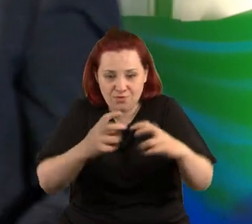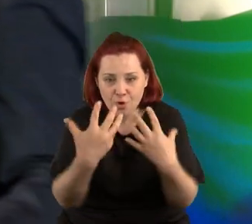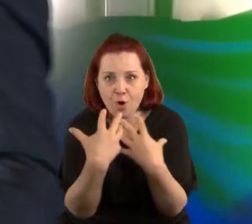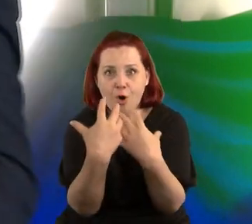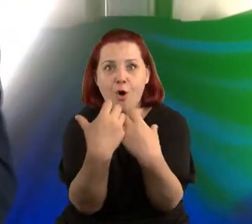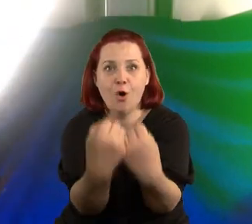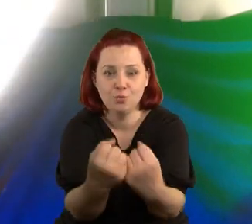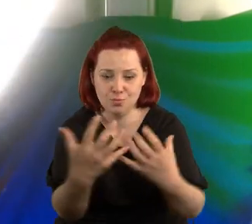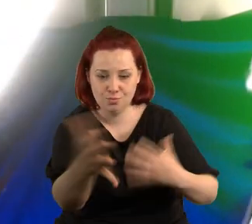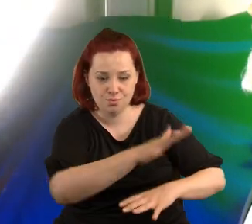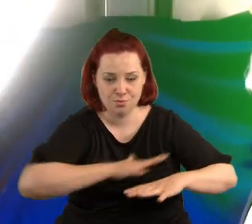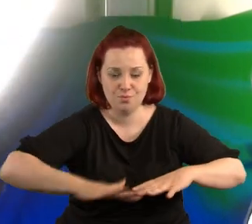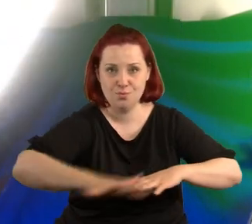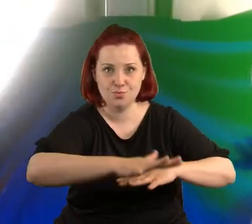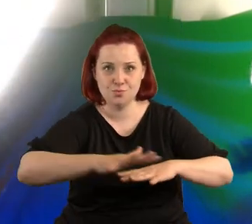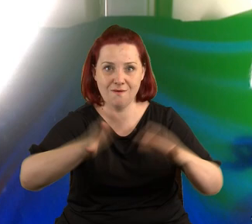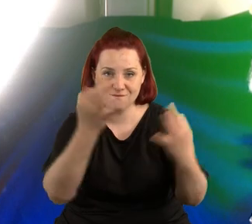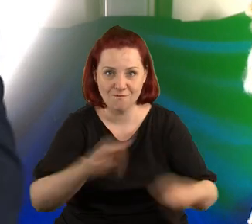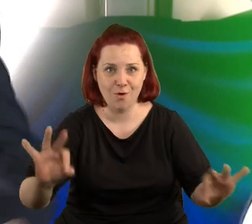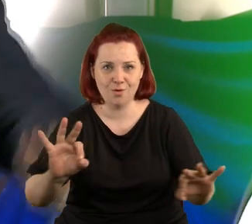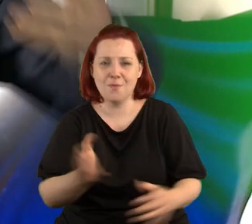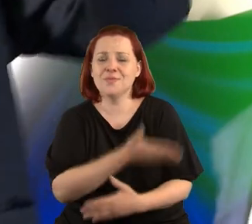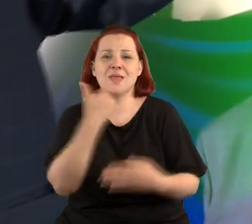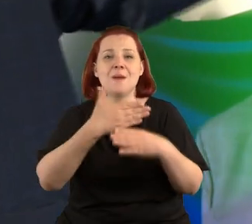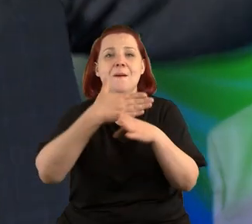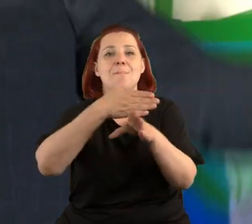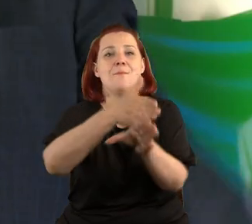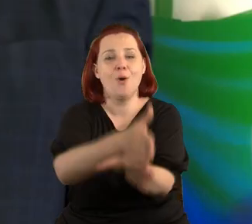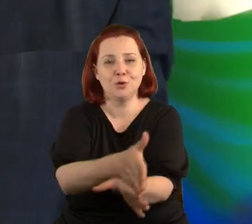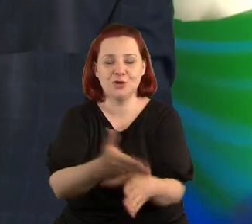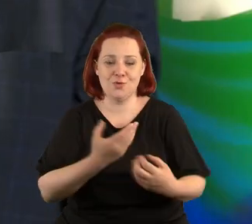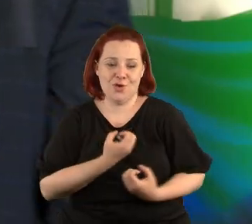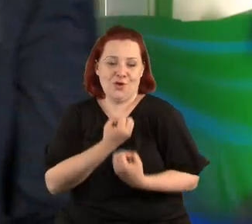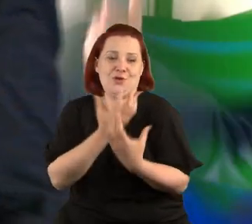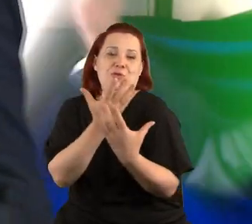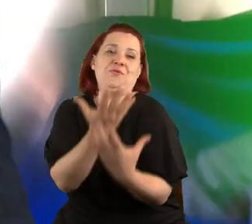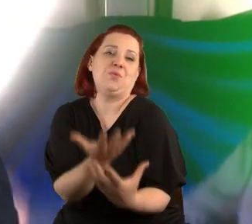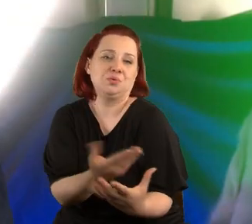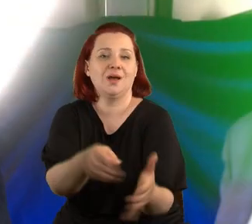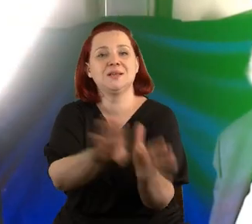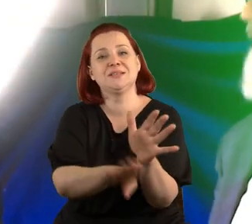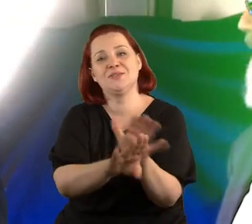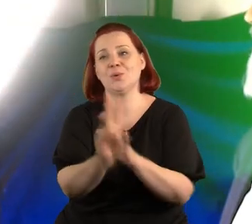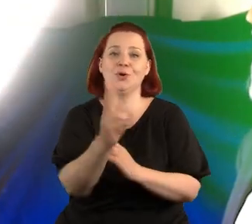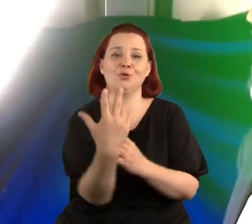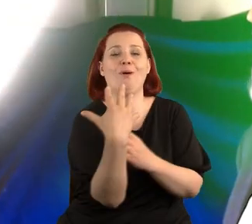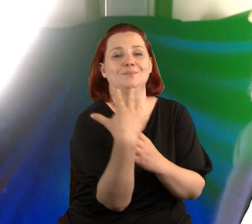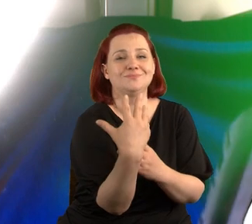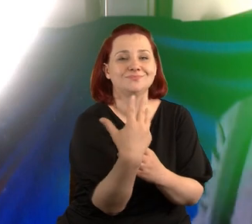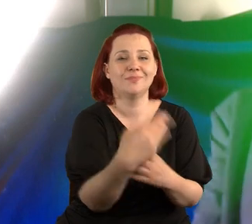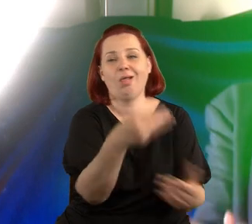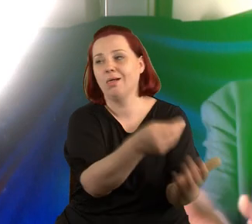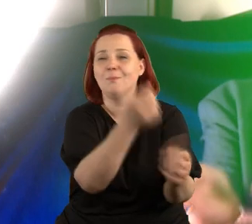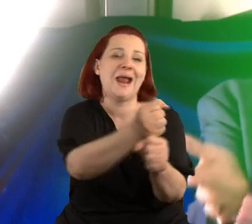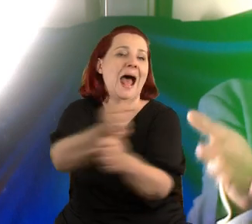wolności, bo nie istnieje podział na twórców i zwykłych zjadaczy chleba. Sztuka